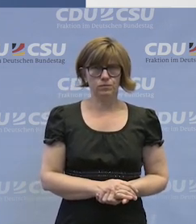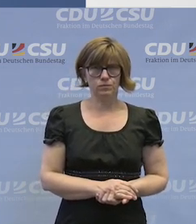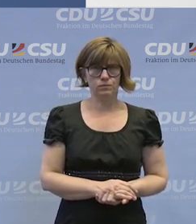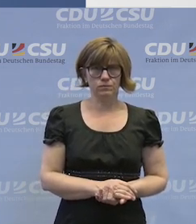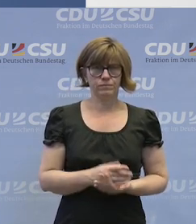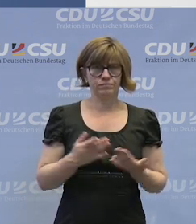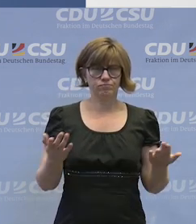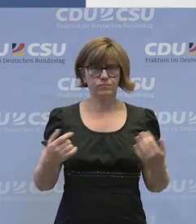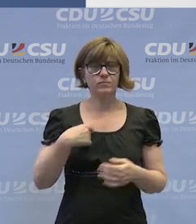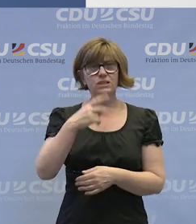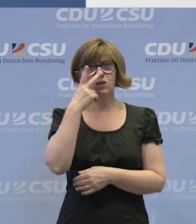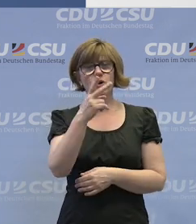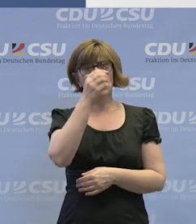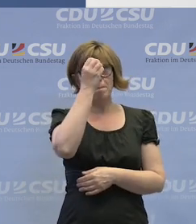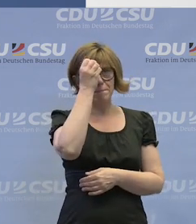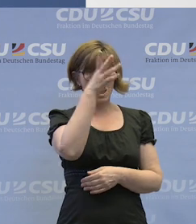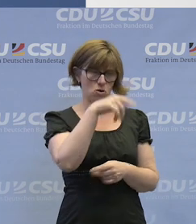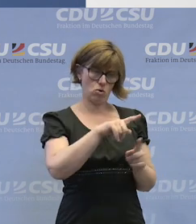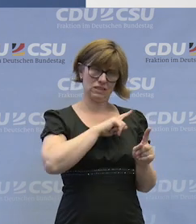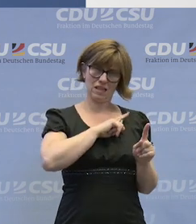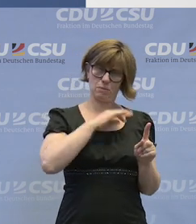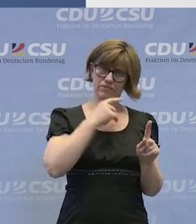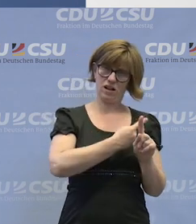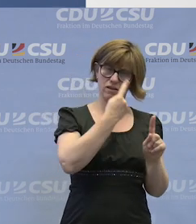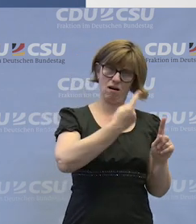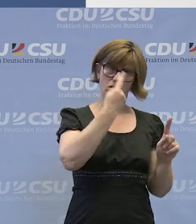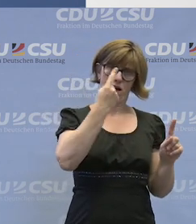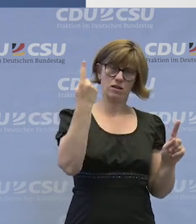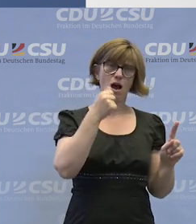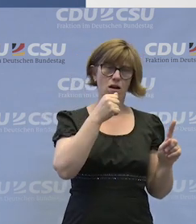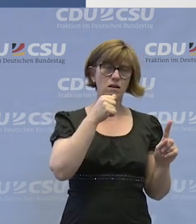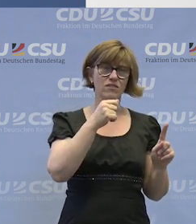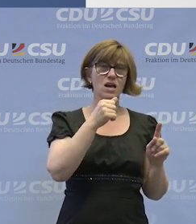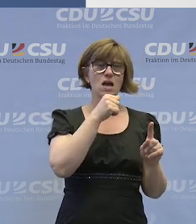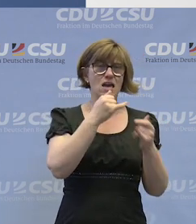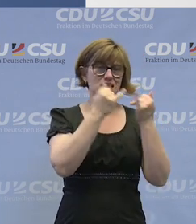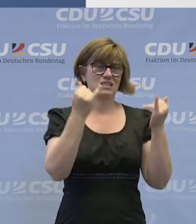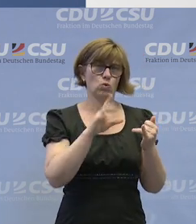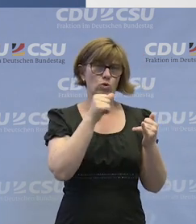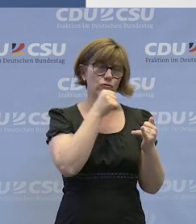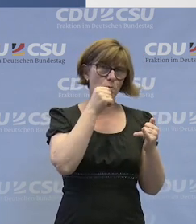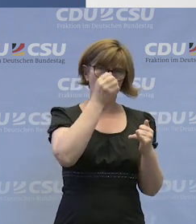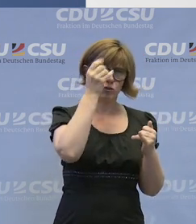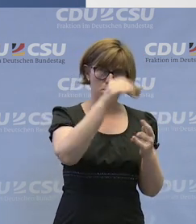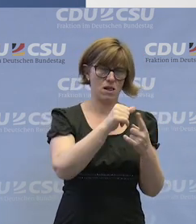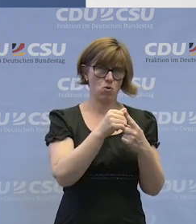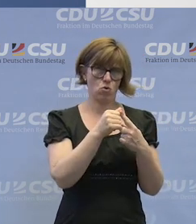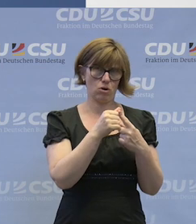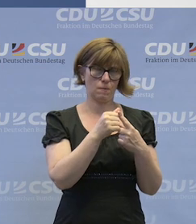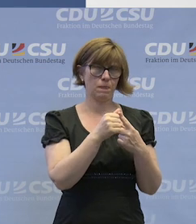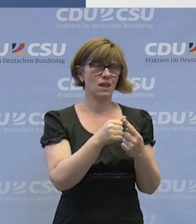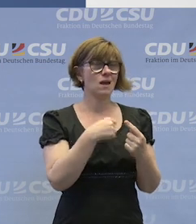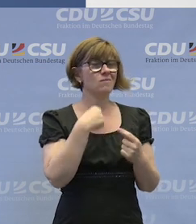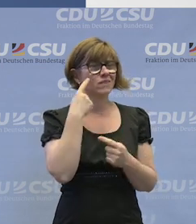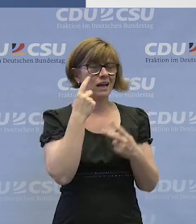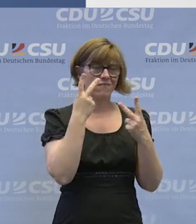Ja, ich schaue mal von der Bildung, denn jetzt bin ich ja seit vielen, vielen Jahren im Bundesinstitut für Berufsbildung. Ich denke, wichtig zu wissen